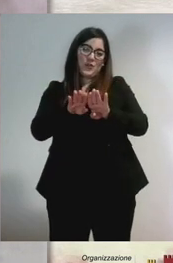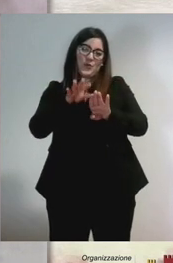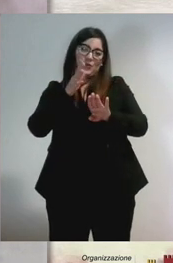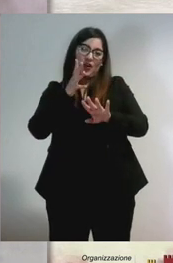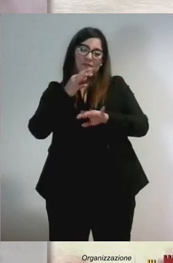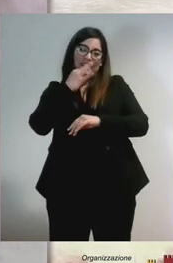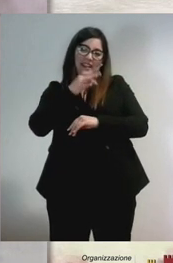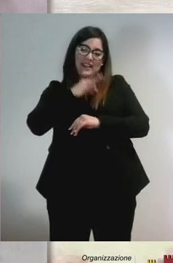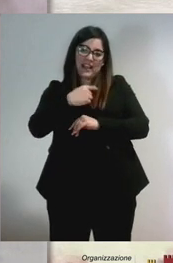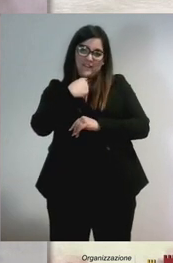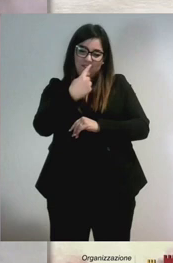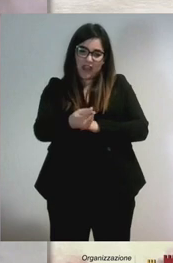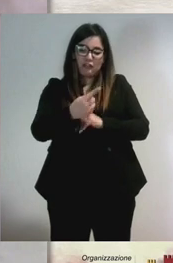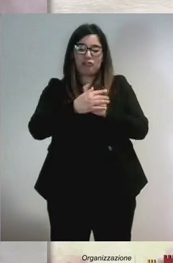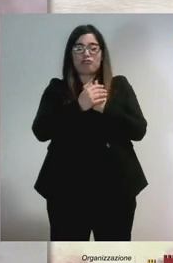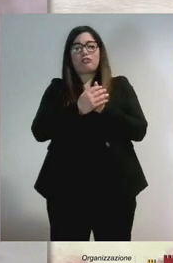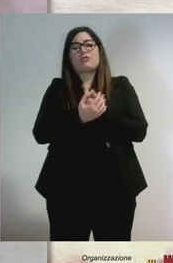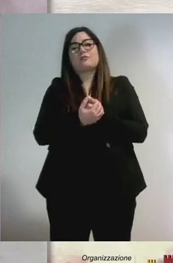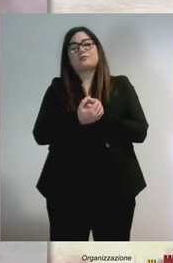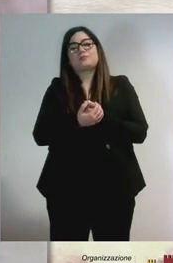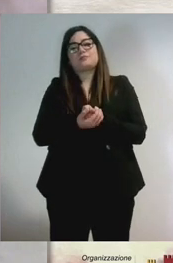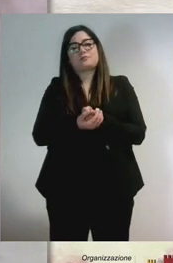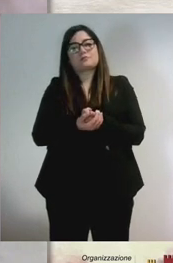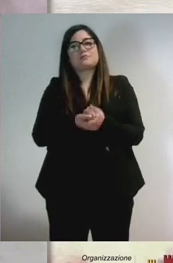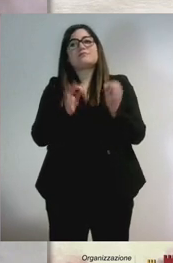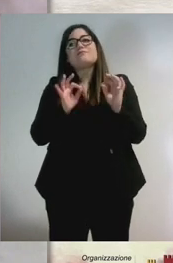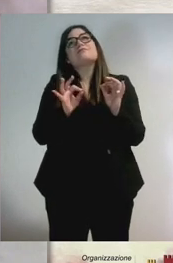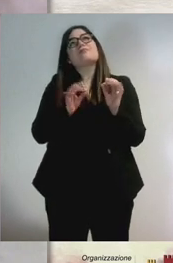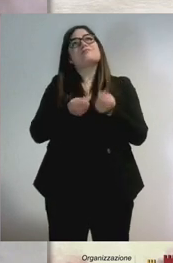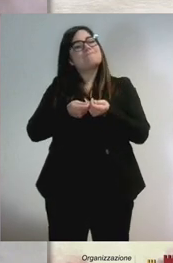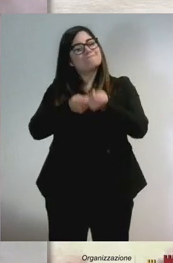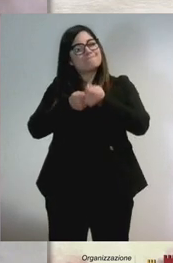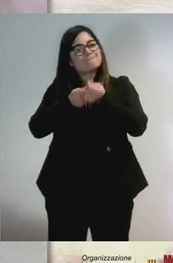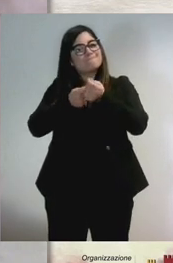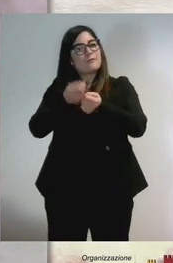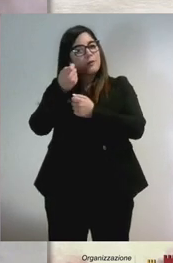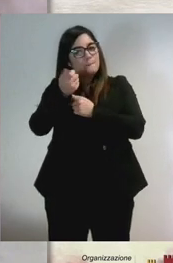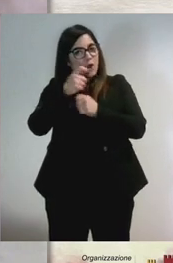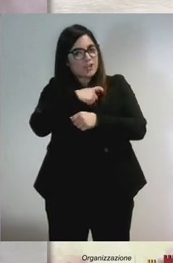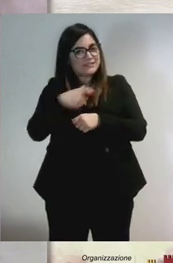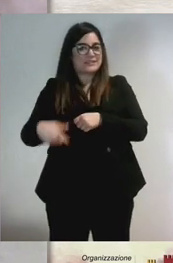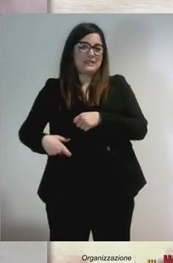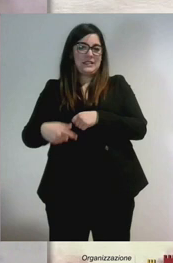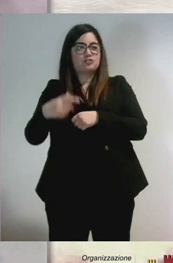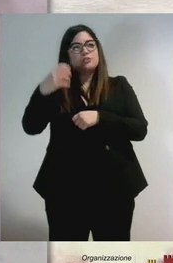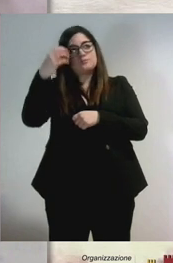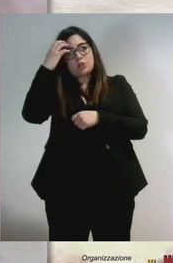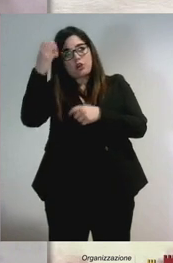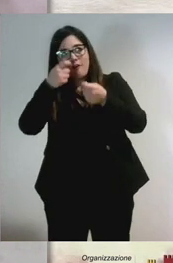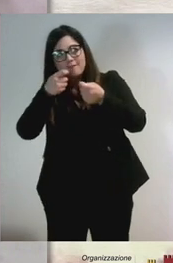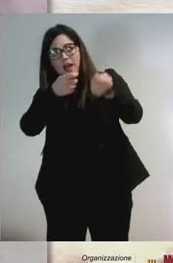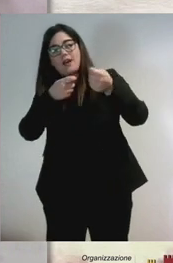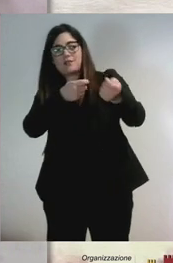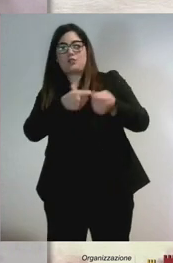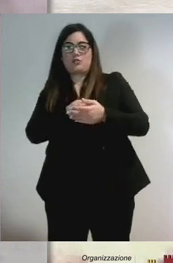pressare un po' i sindaci, che sicuramente sono a contatto con